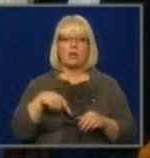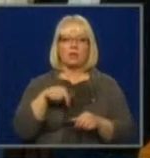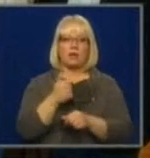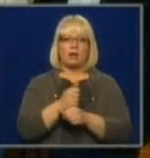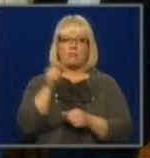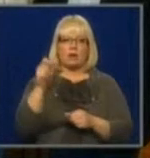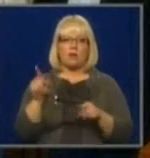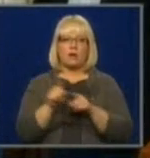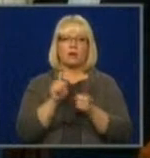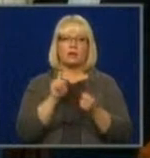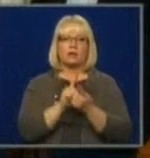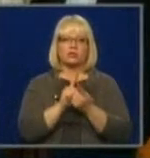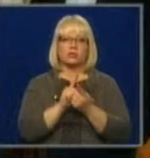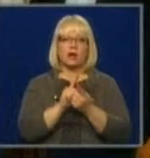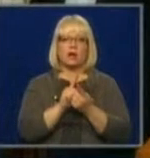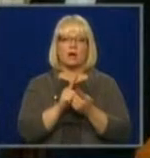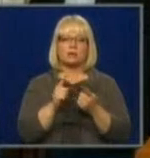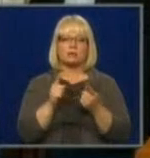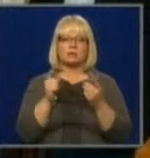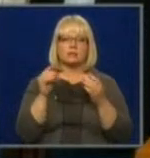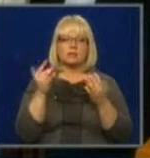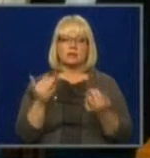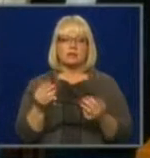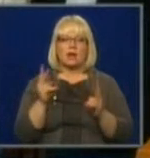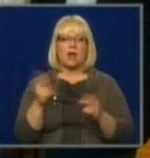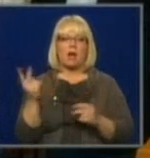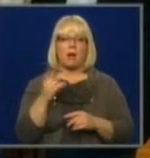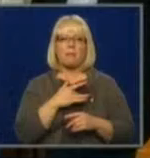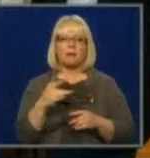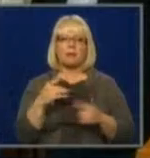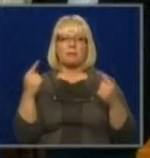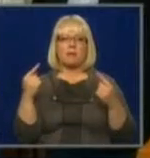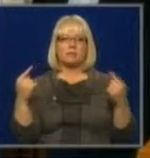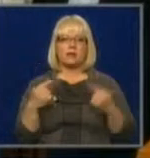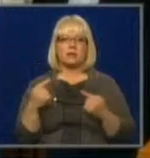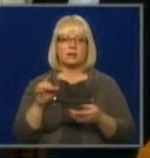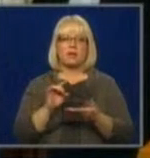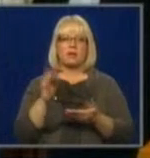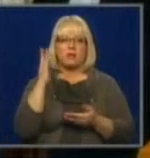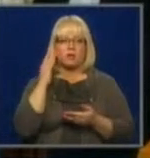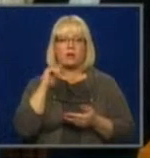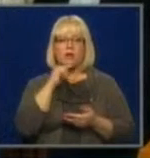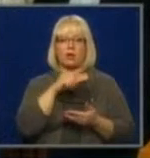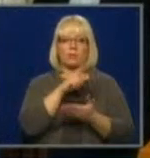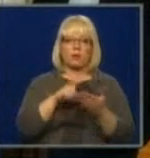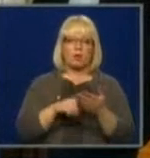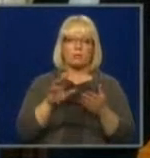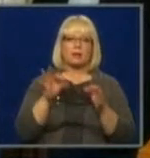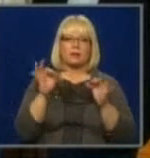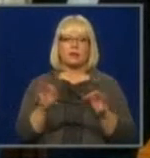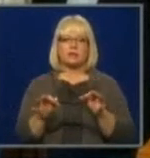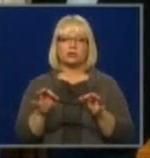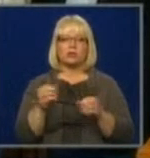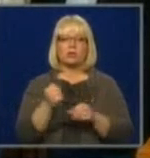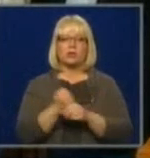un arī tikšanās nosliedzās ar secinājumu, kā abām partijām saskana viedokļi gan ekonomiskajos jautājumos, gan par tiesiskumu,